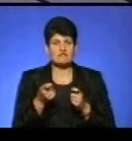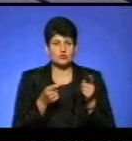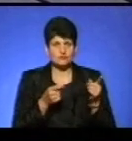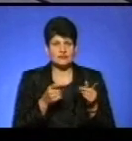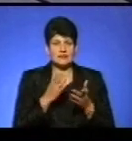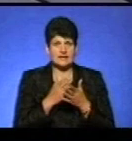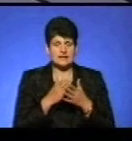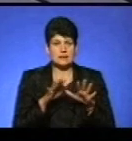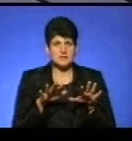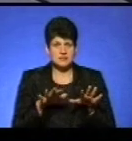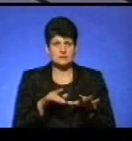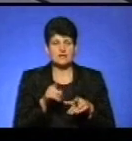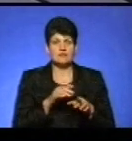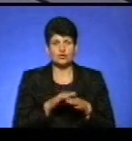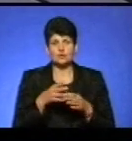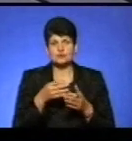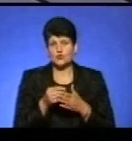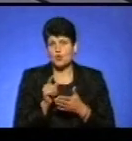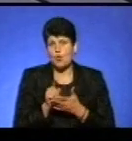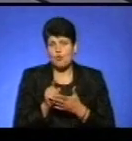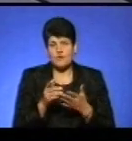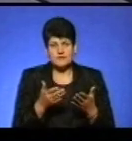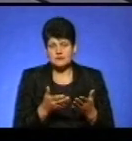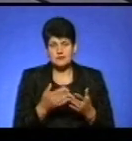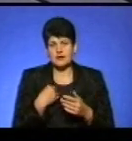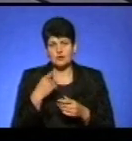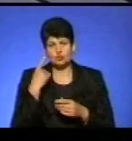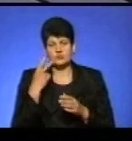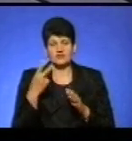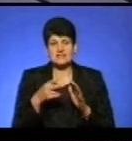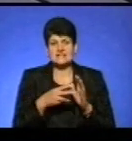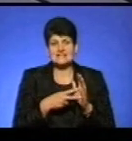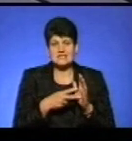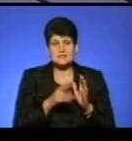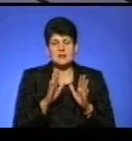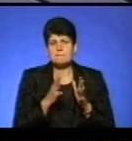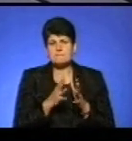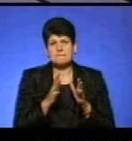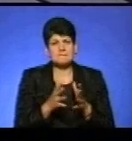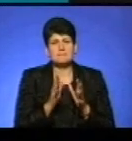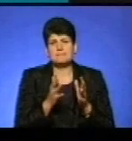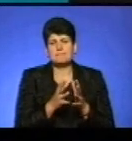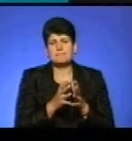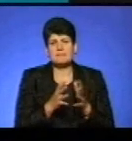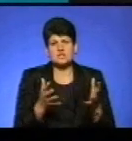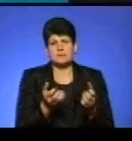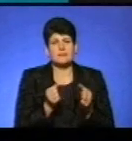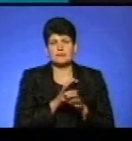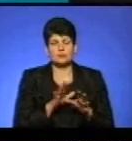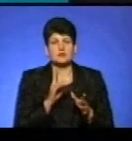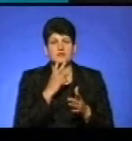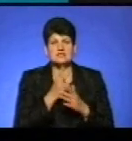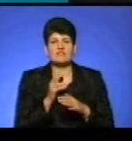є там на місці, вона виконує свої обов'язки. Я думаю, 27 більше, я думаю, що вже її не будуть приймати. Будемо дивитися фактичного відвідування.